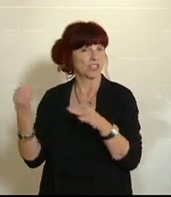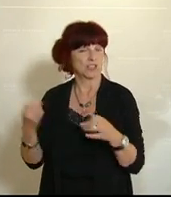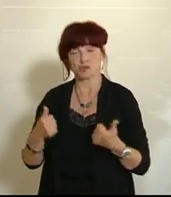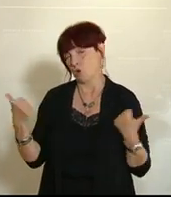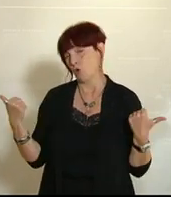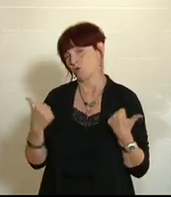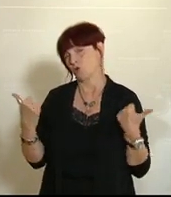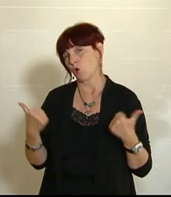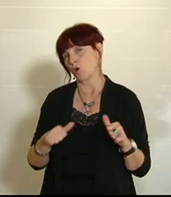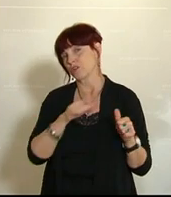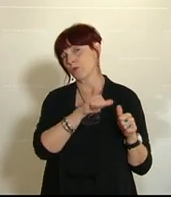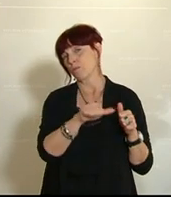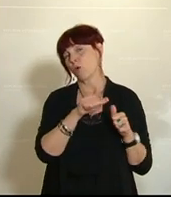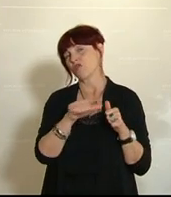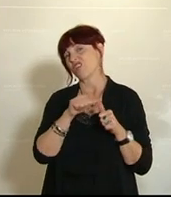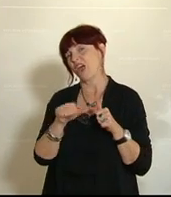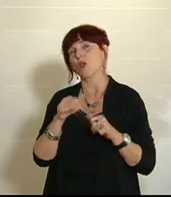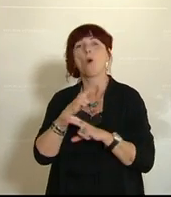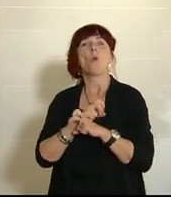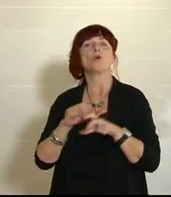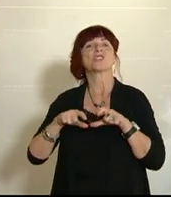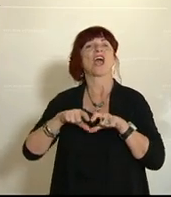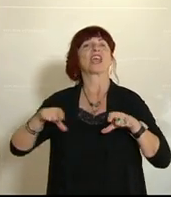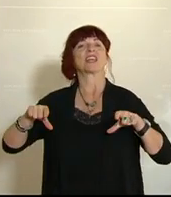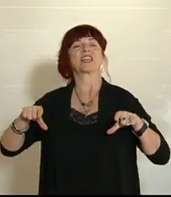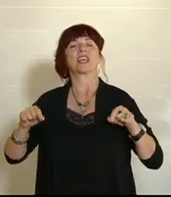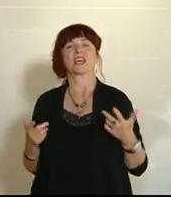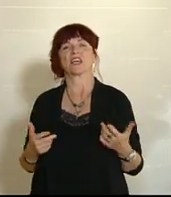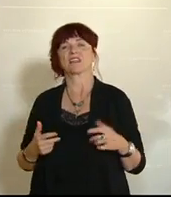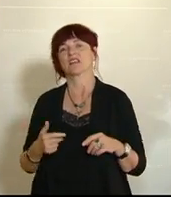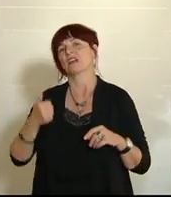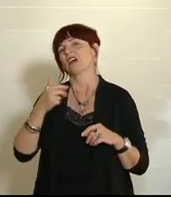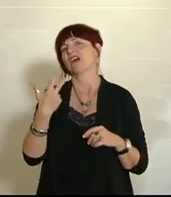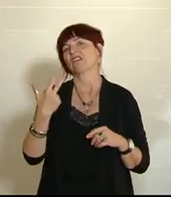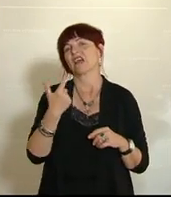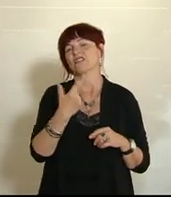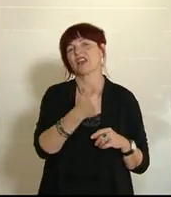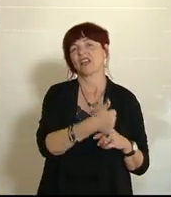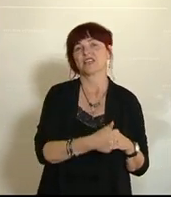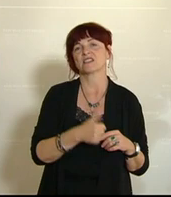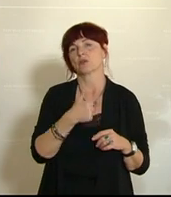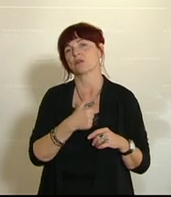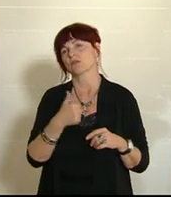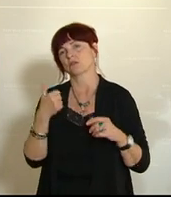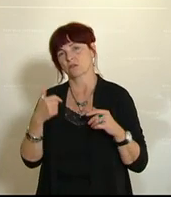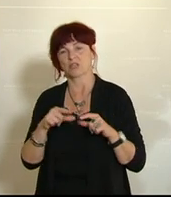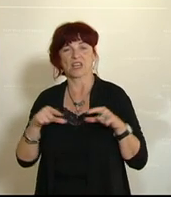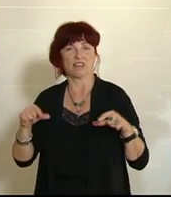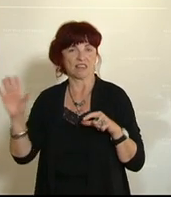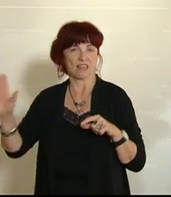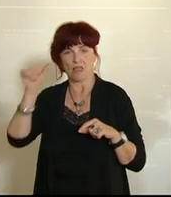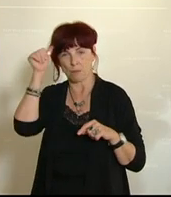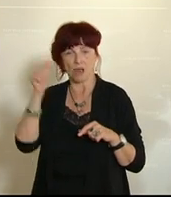Modell des Österreich-Tickets, haben wir genannt, 3-2-1-Tickets, es bei Ihnen, dass man das schafft, und auf der